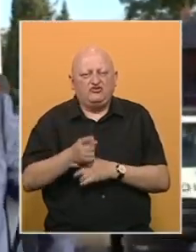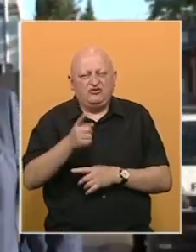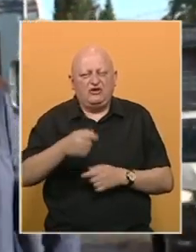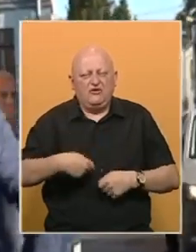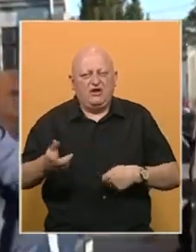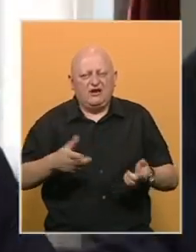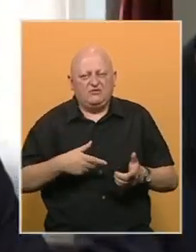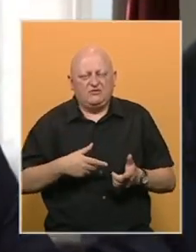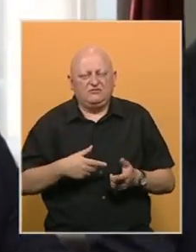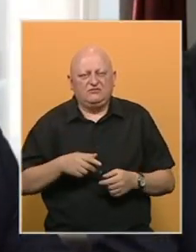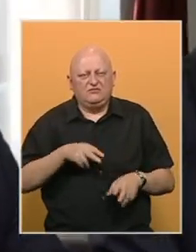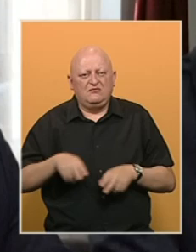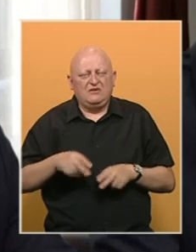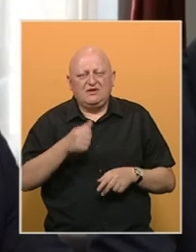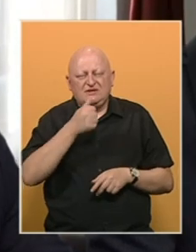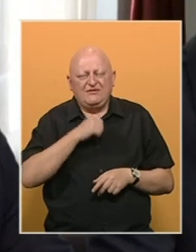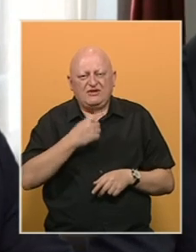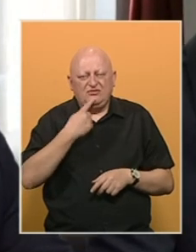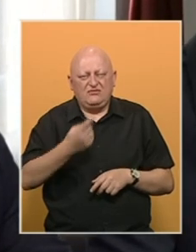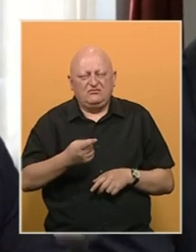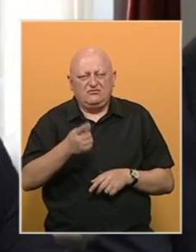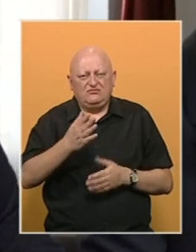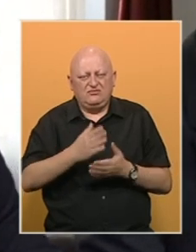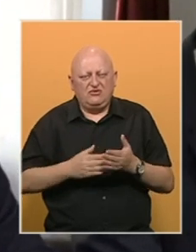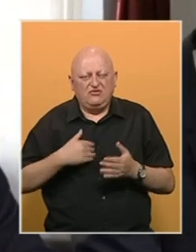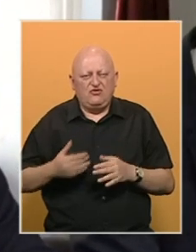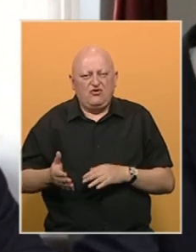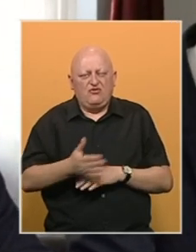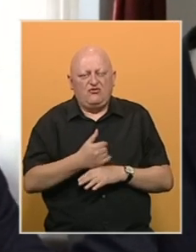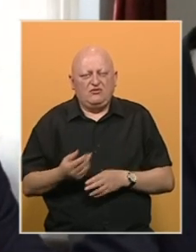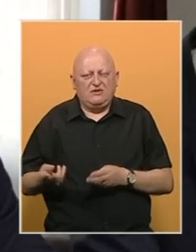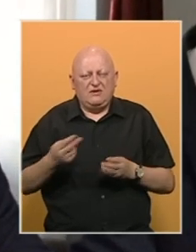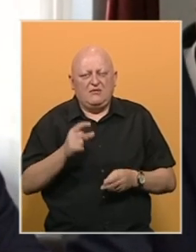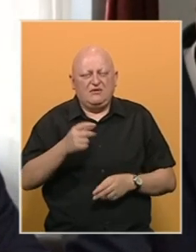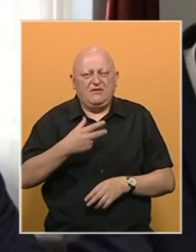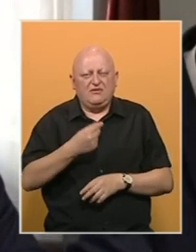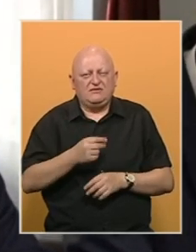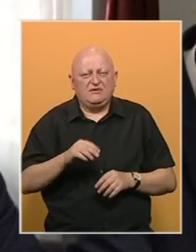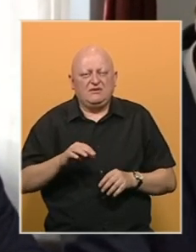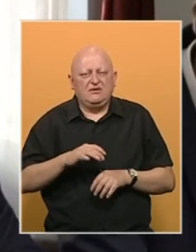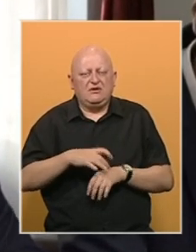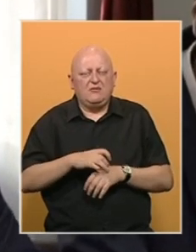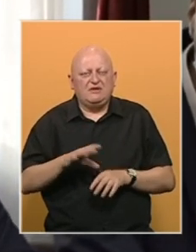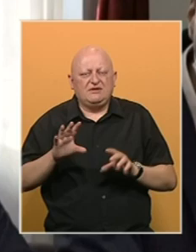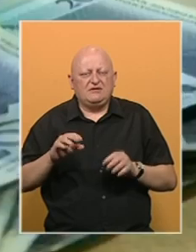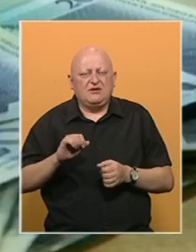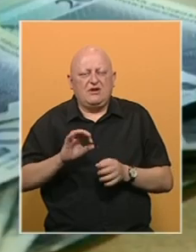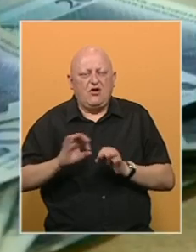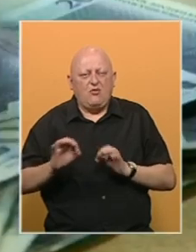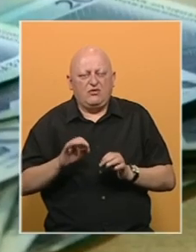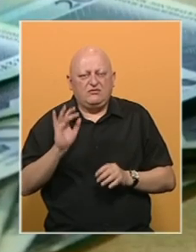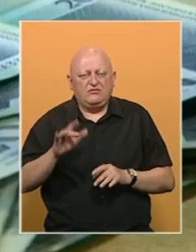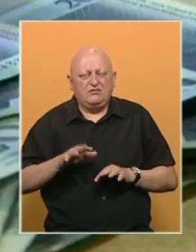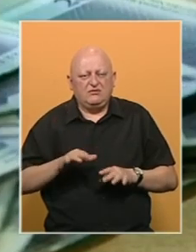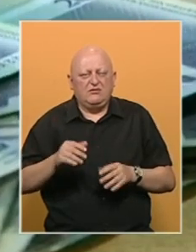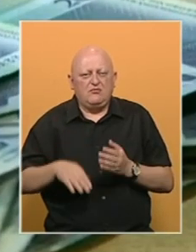njegovoj raspodjeli. U Ministarstvu financija kažu da će svoj dio iskoristiti za nabavku vakcina i medicinske opreme za borbu protiv pandemije, za